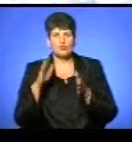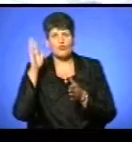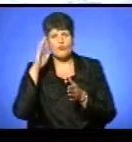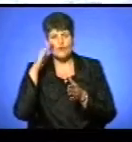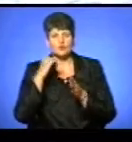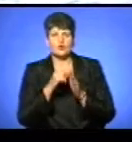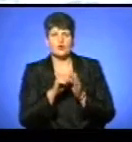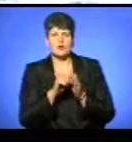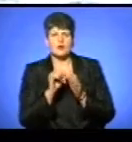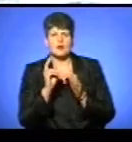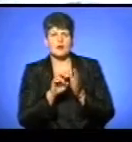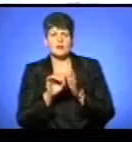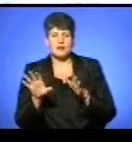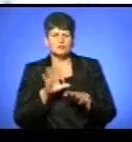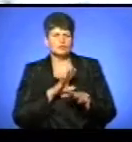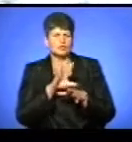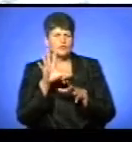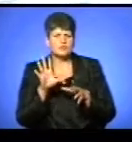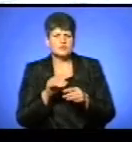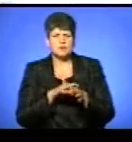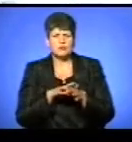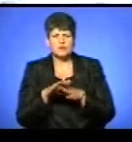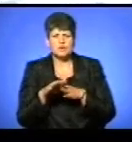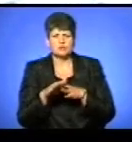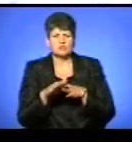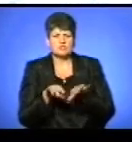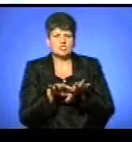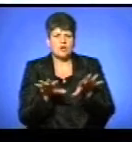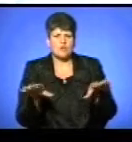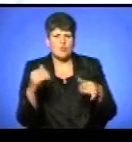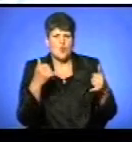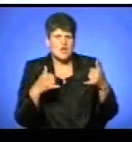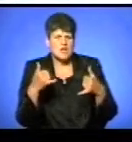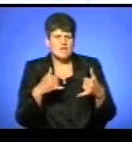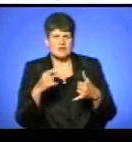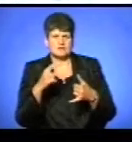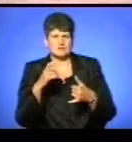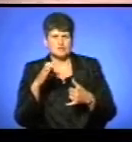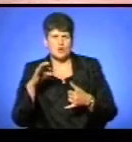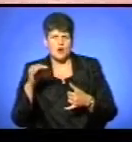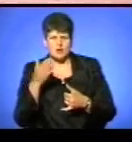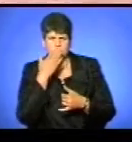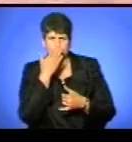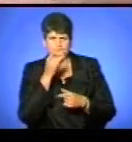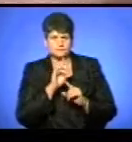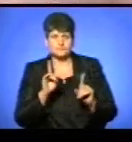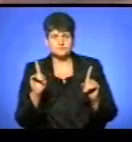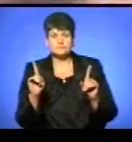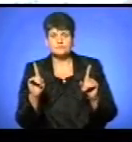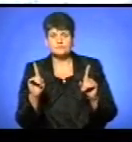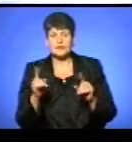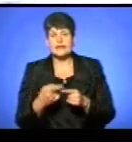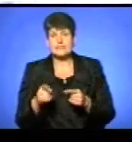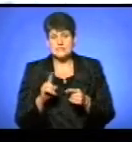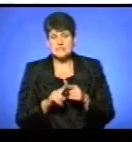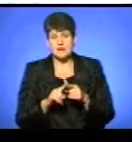покрито шаром чи олії, чи солярки, ну, з характерним запахом. Це або стикає